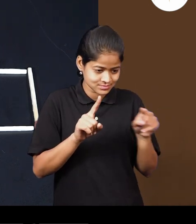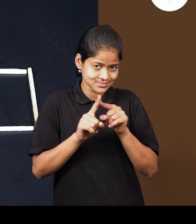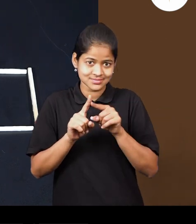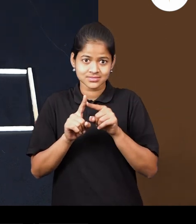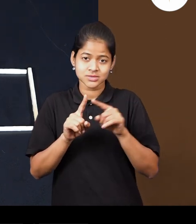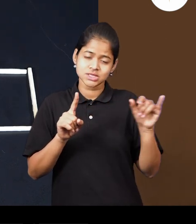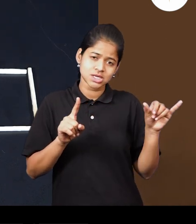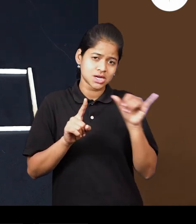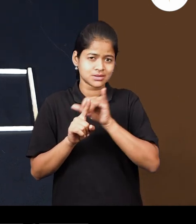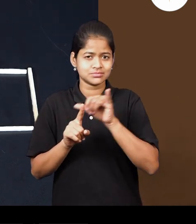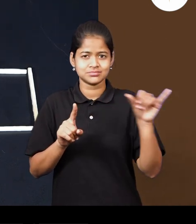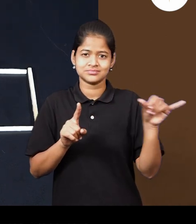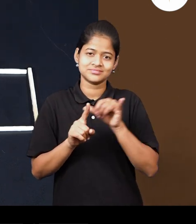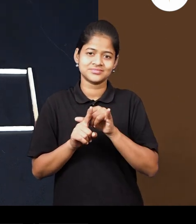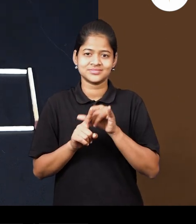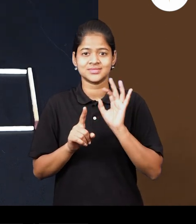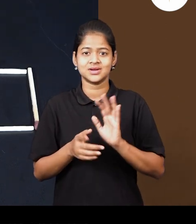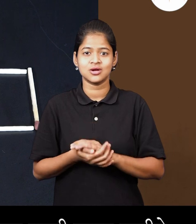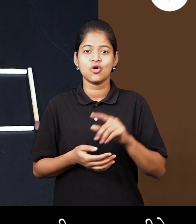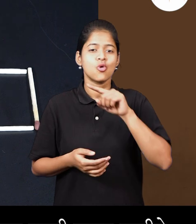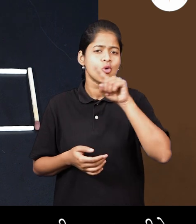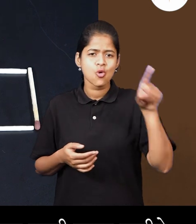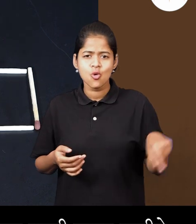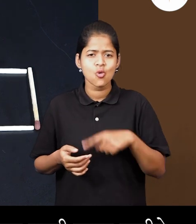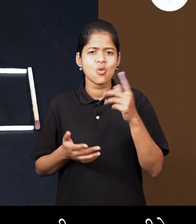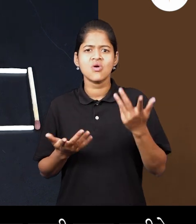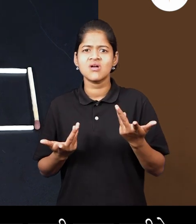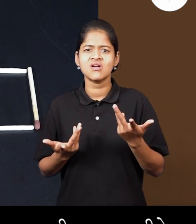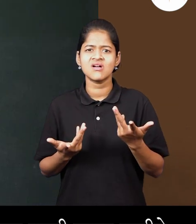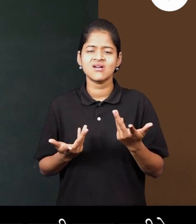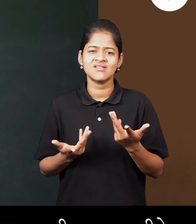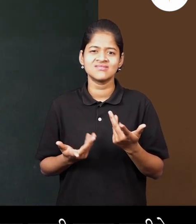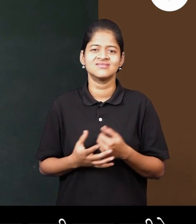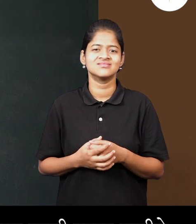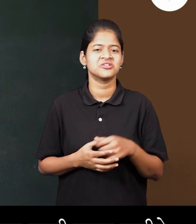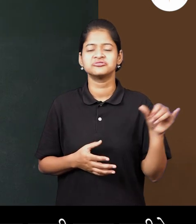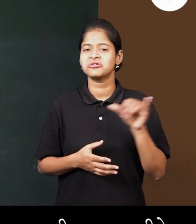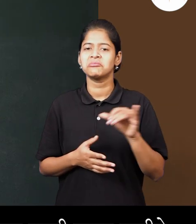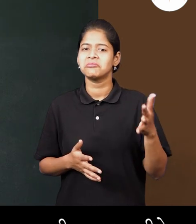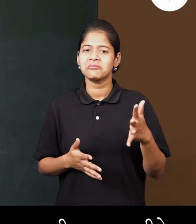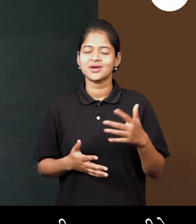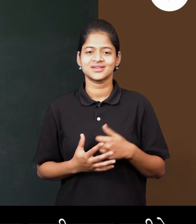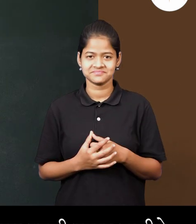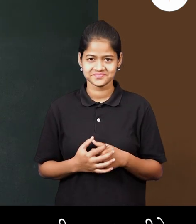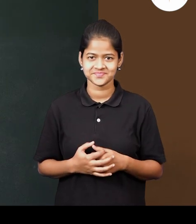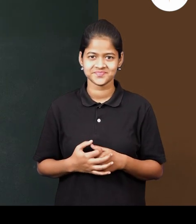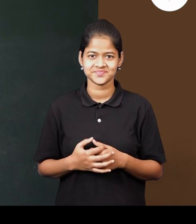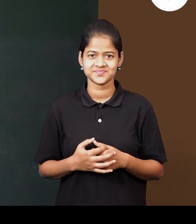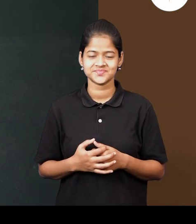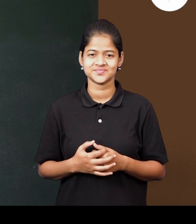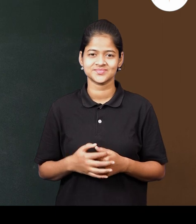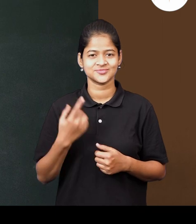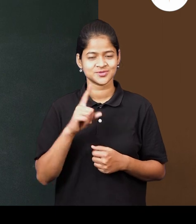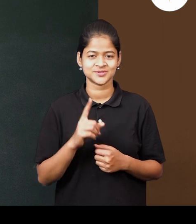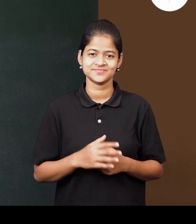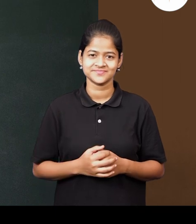आयताचा समोर्चा बाजु सार्ख्यास्ता आता तुम्ही विचार करता साल वर्तूला तर आसा कई प्रकार नहीं अगदी